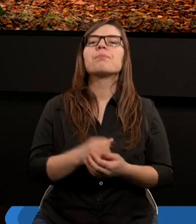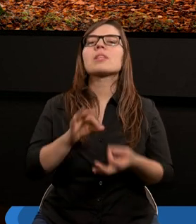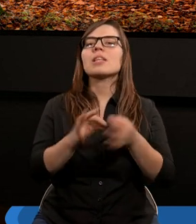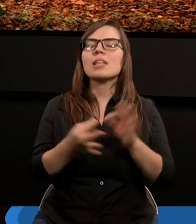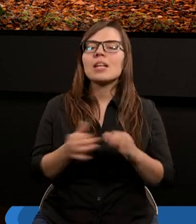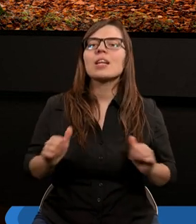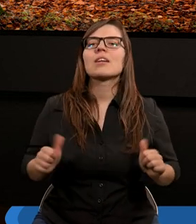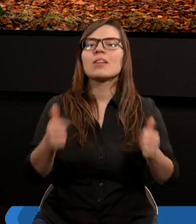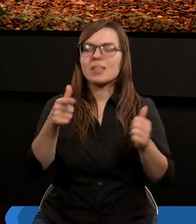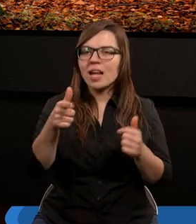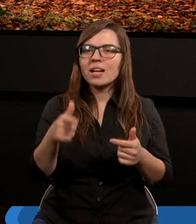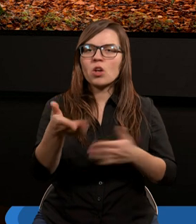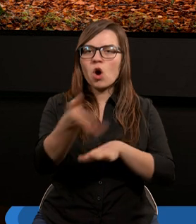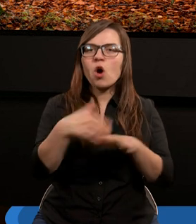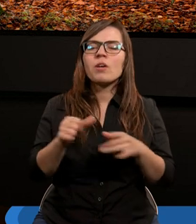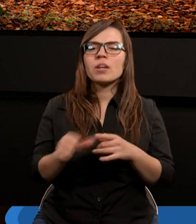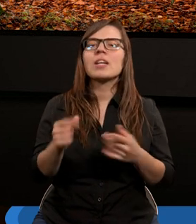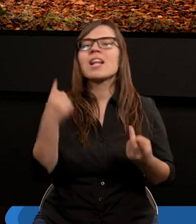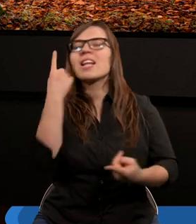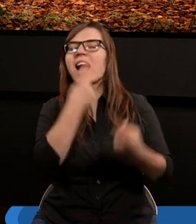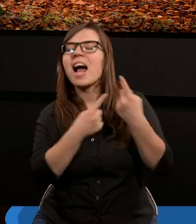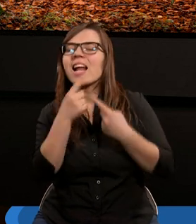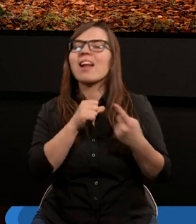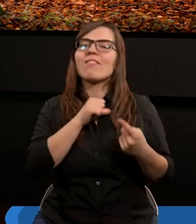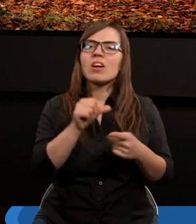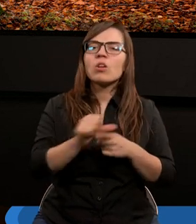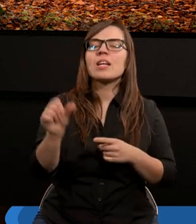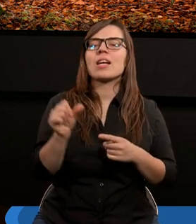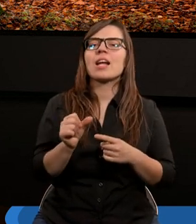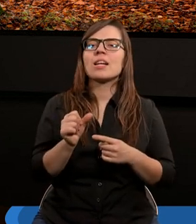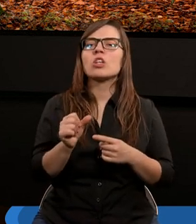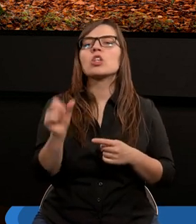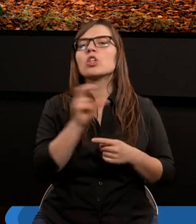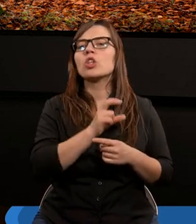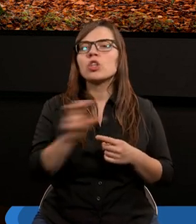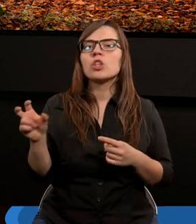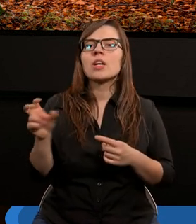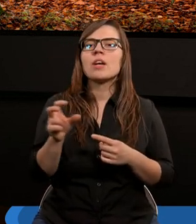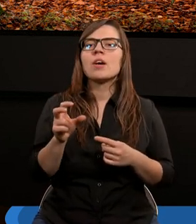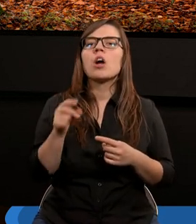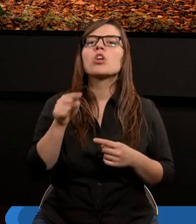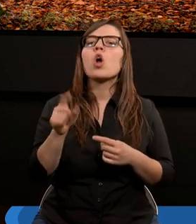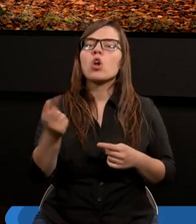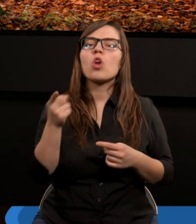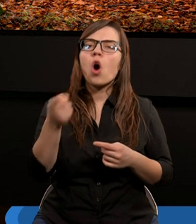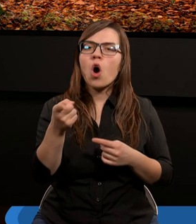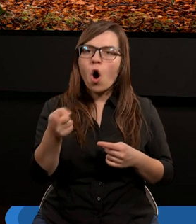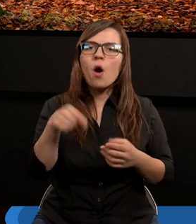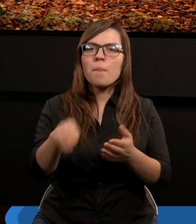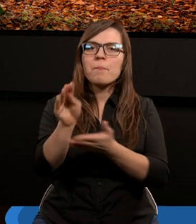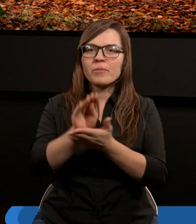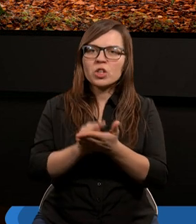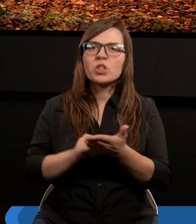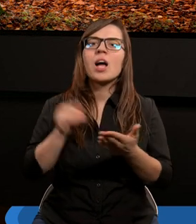Ale gdy czytamy ten rozdział, to zastanawiające jest, czy to, co on tutaj